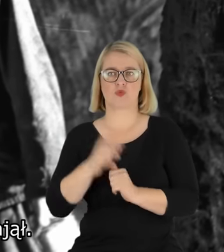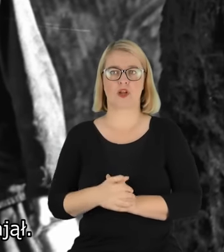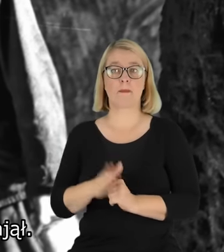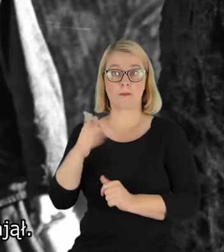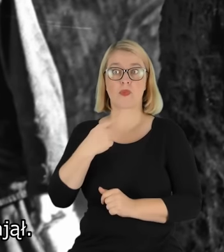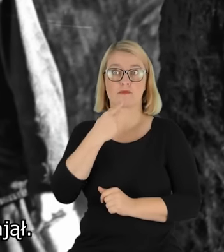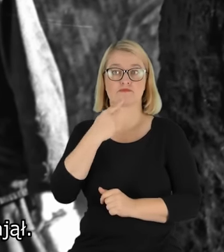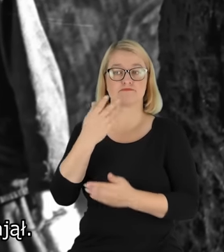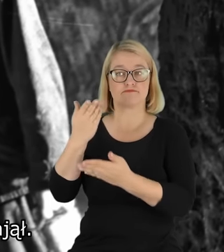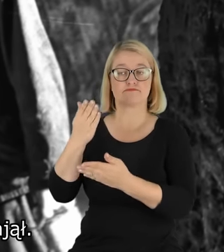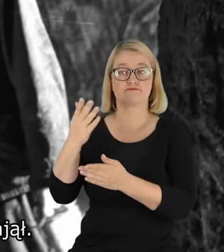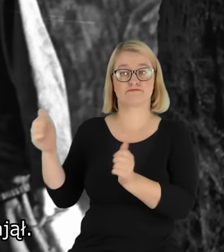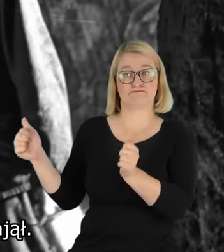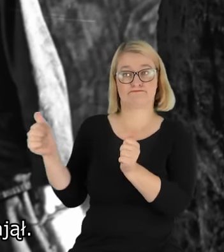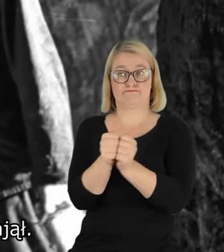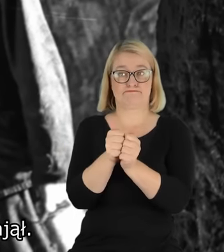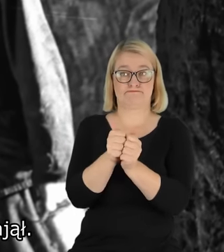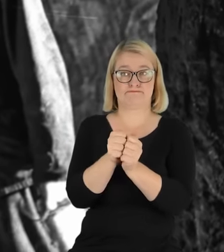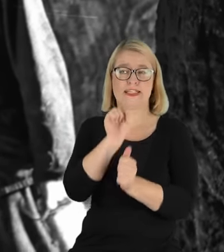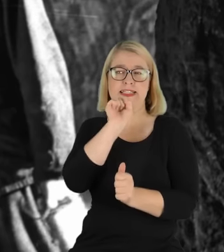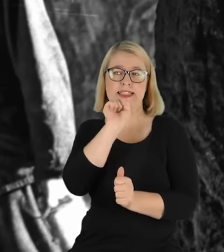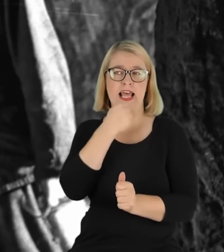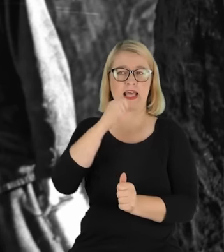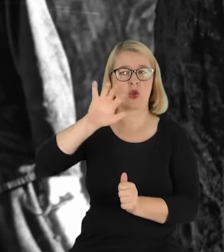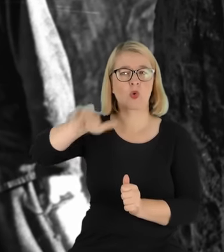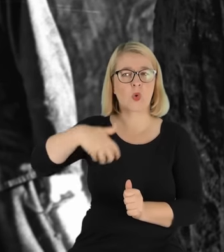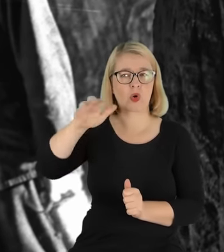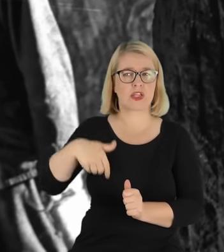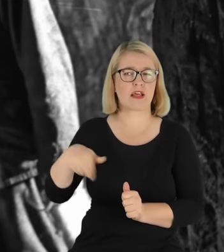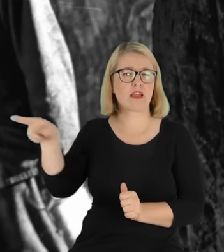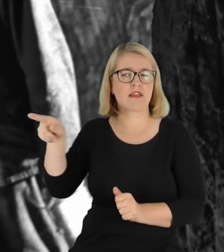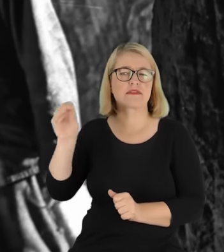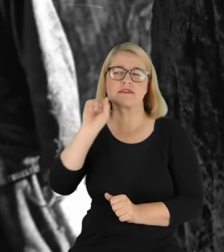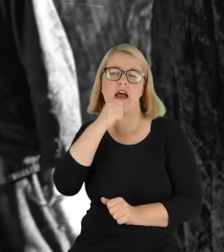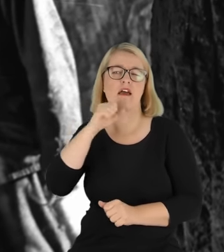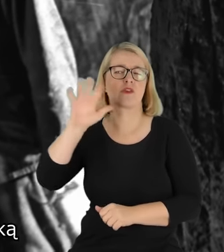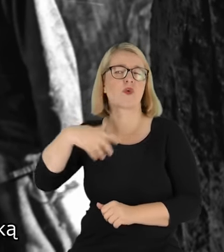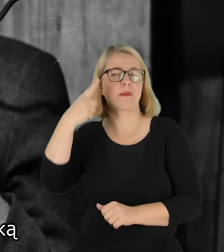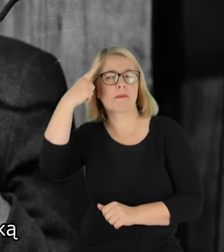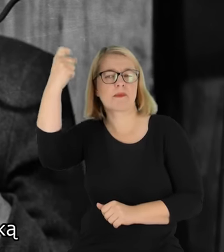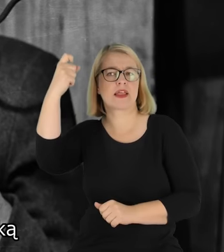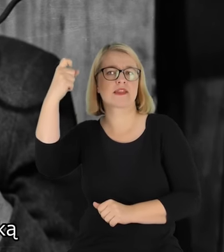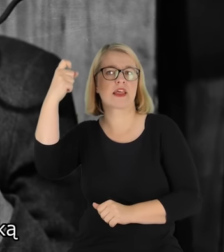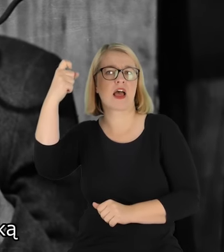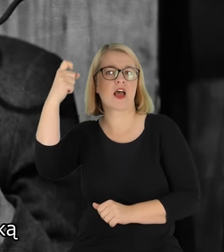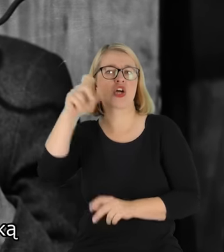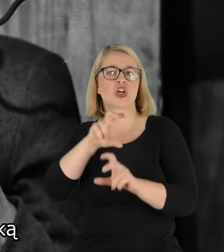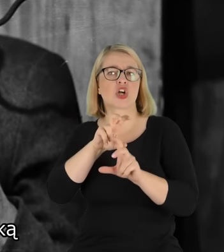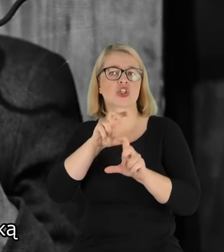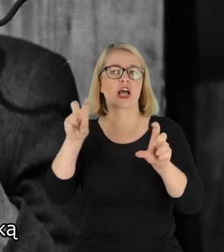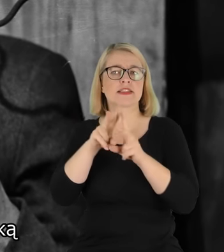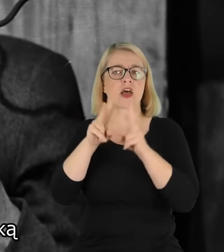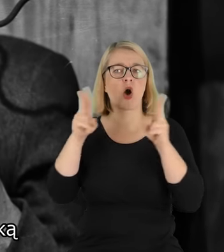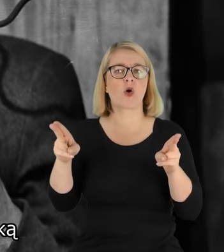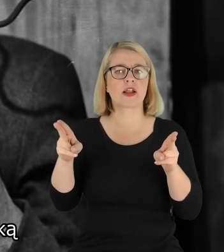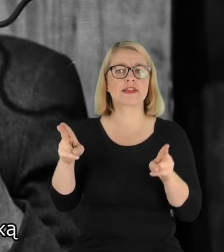najstarszego górnika, którego wynajął. On pamiętał czasy austriackie, jeszcze chodził z wąsami, z